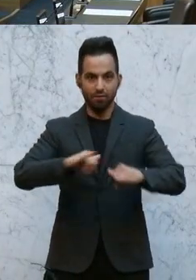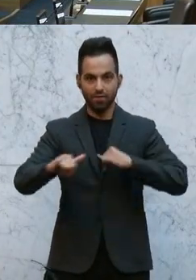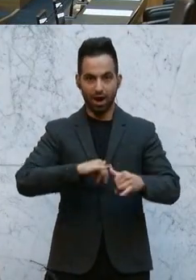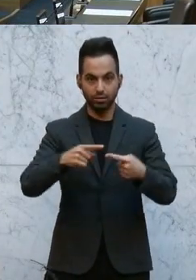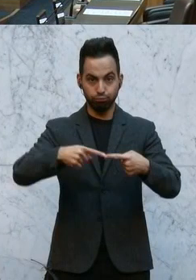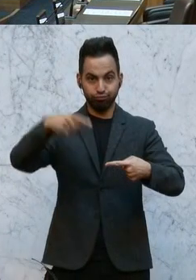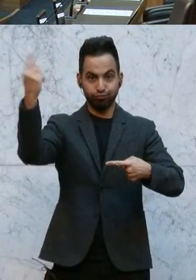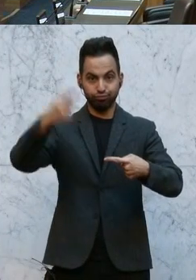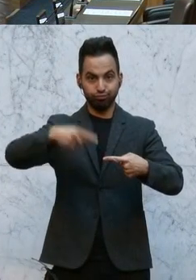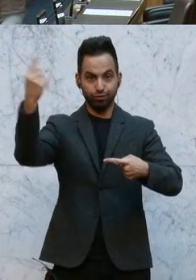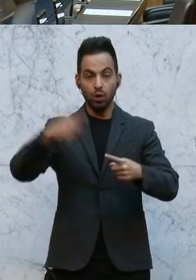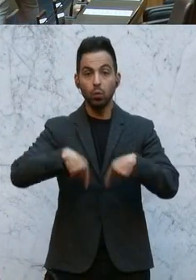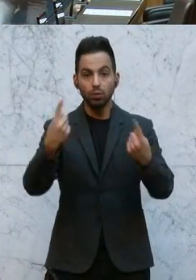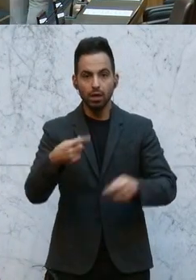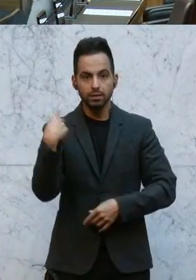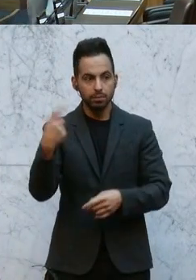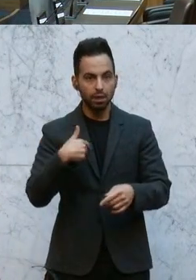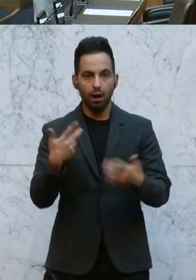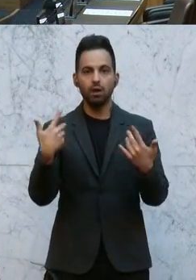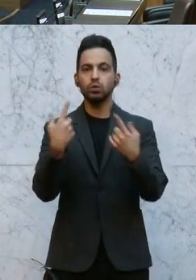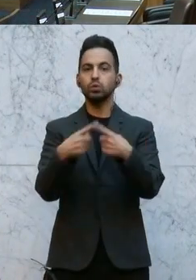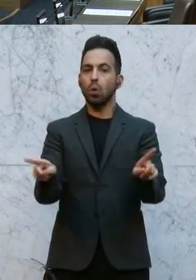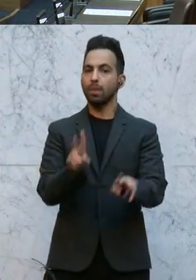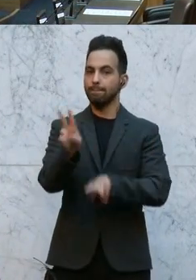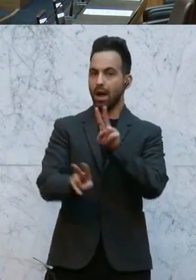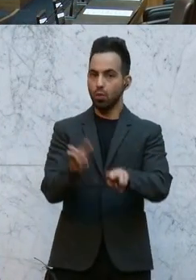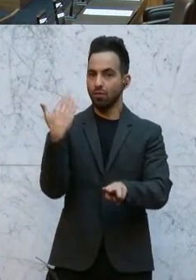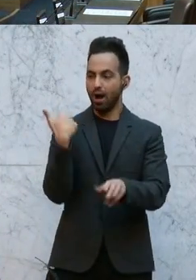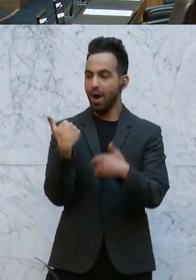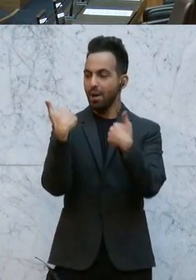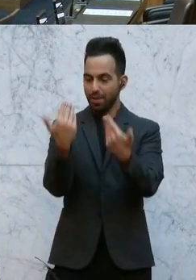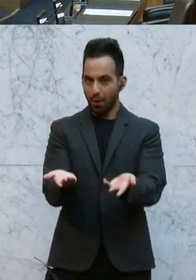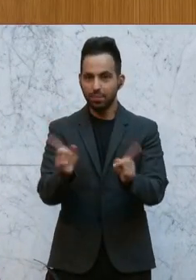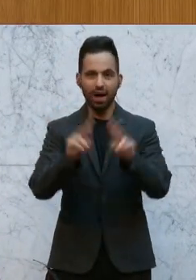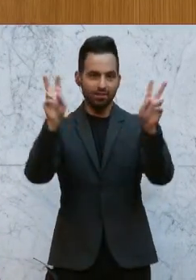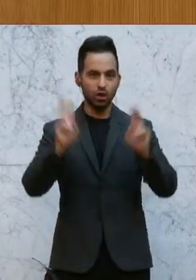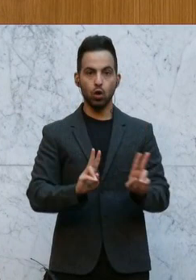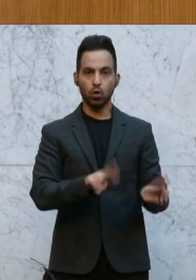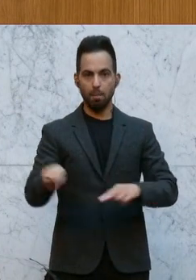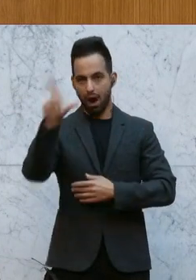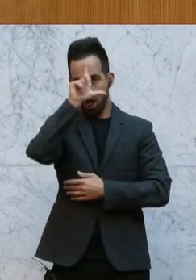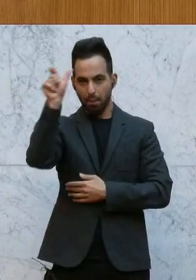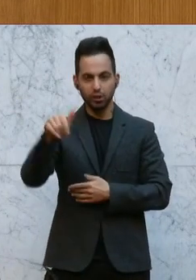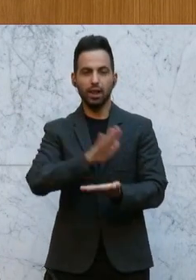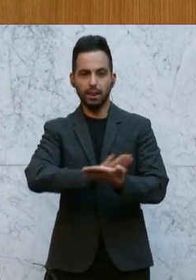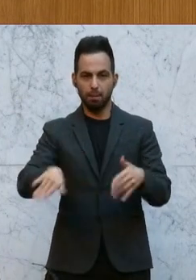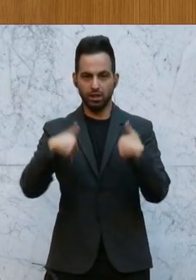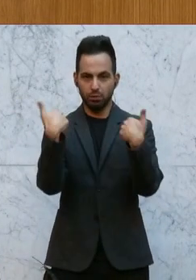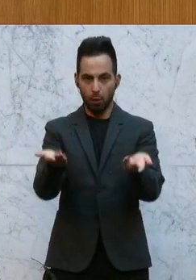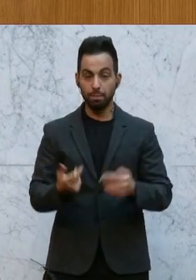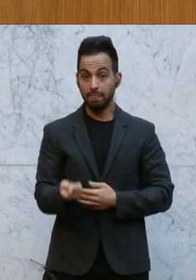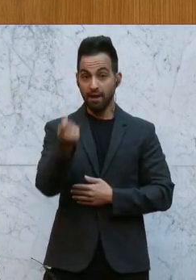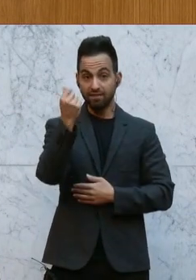dementsprechend hat er dann eine Sonderbehandlung erfahren, wie, ich wage zu sagen, ein normaler Mensch nie in Anspruch nehmen könnte. Der